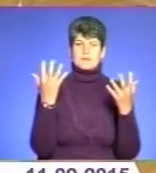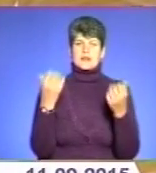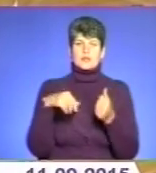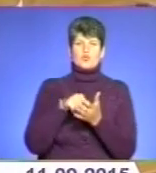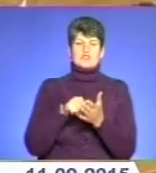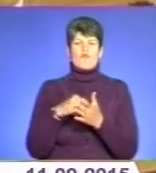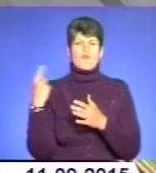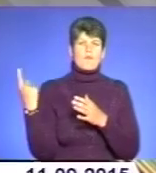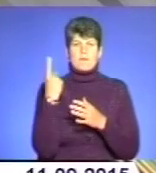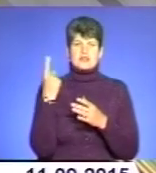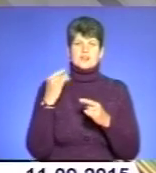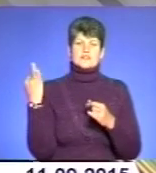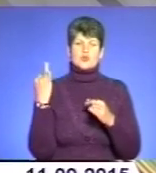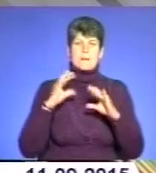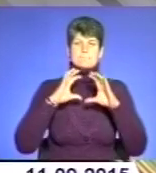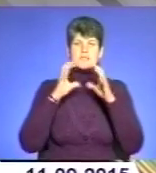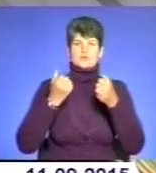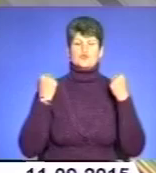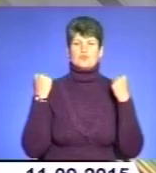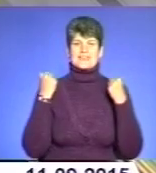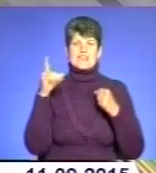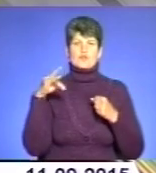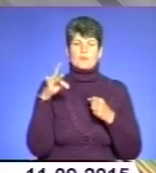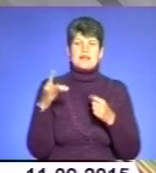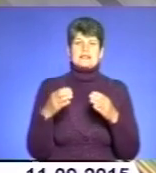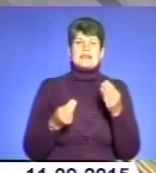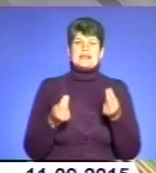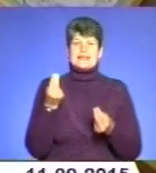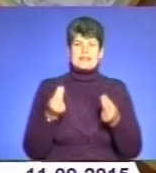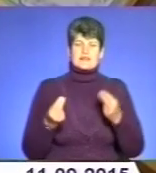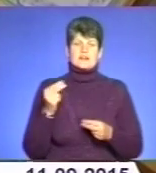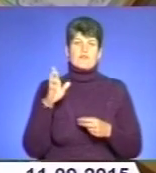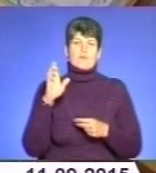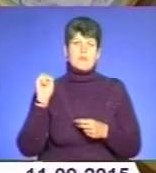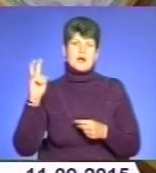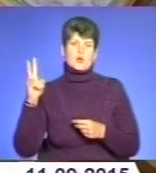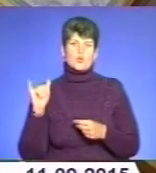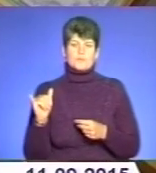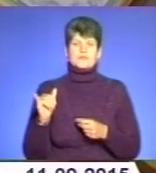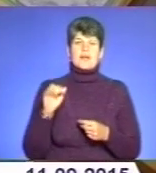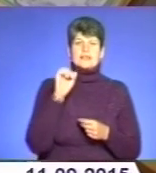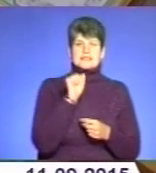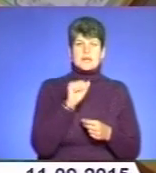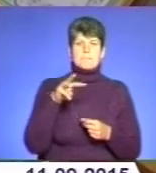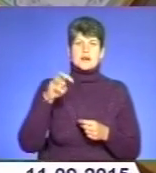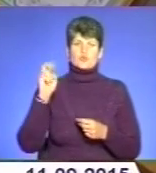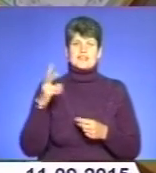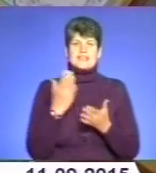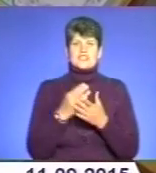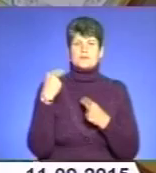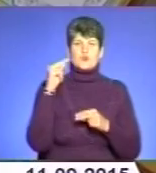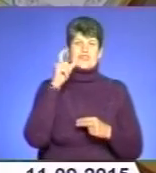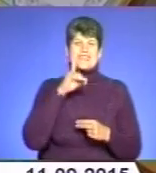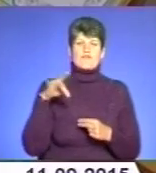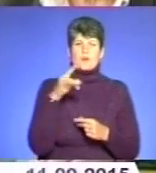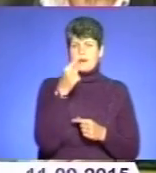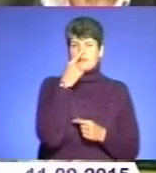перших в історії міжнародного спорту у європейських іграх в місті Баку, Азербайджан. Анастасія Меркушина стала чемпіонкою Європи, а на нещодавному